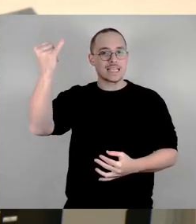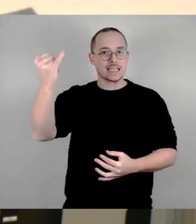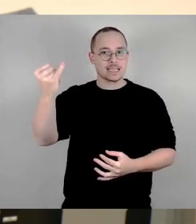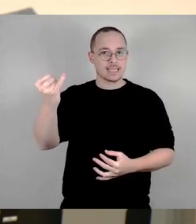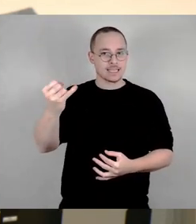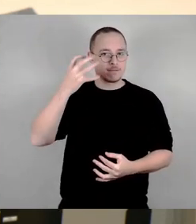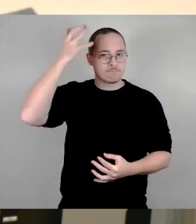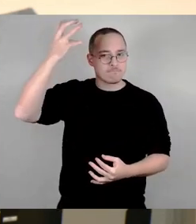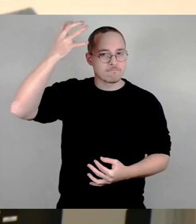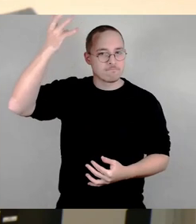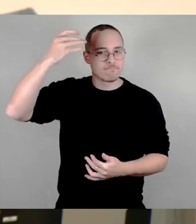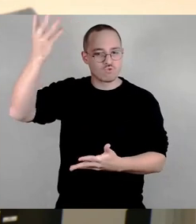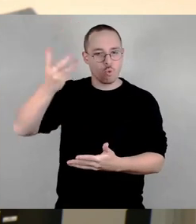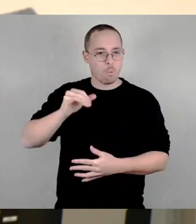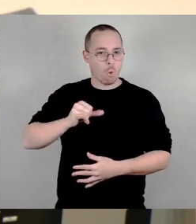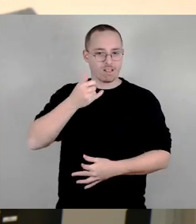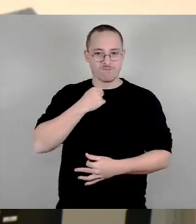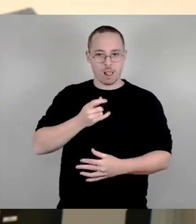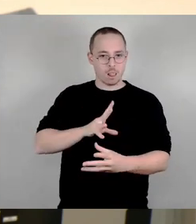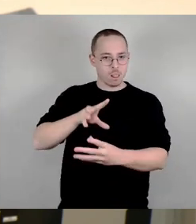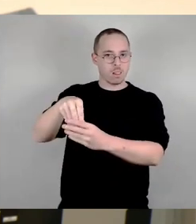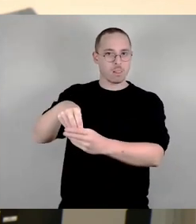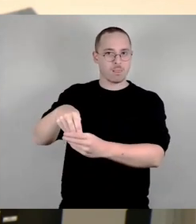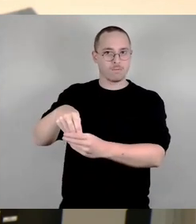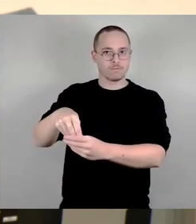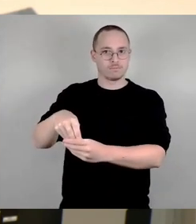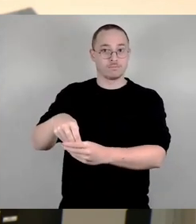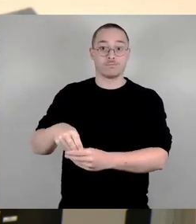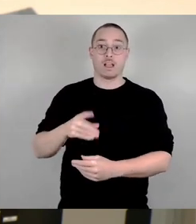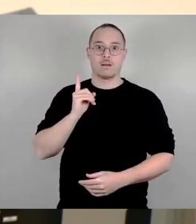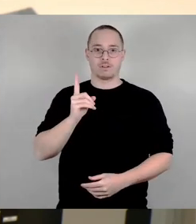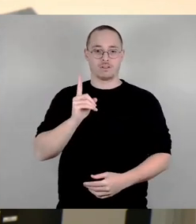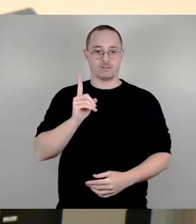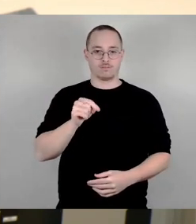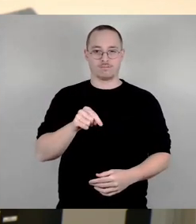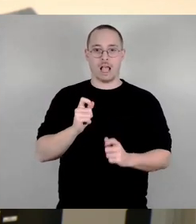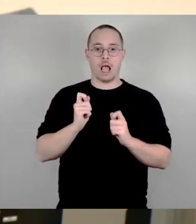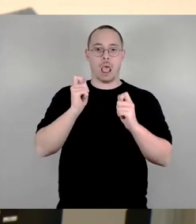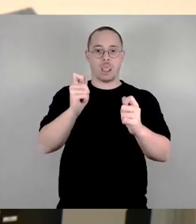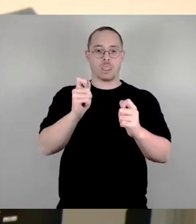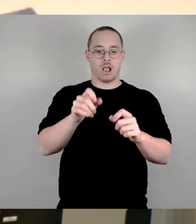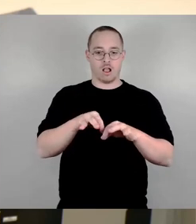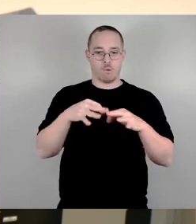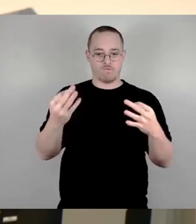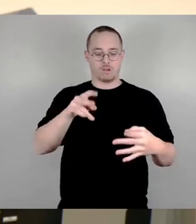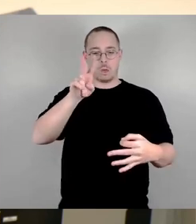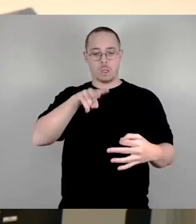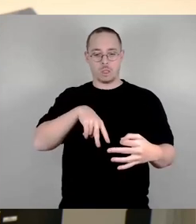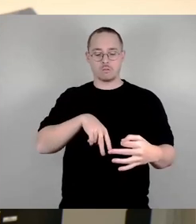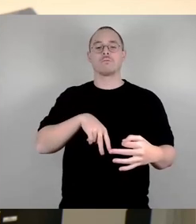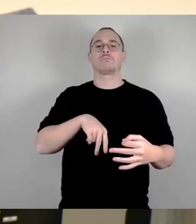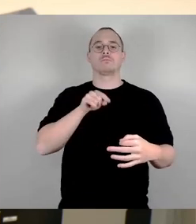Aber wenn man den Antrag liest, steht drin, dass wir eine neue Steuer für